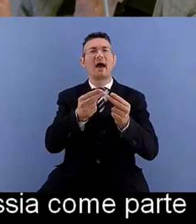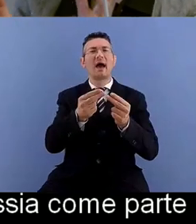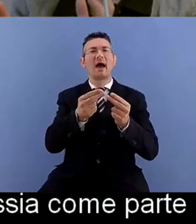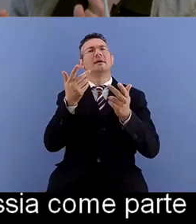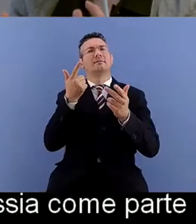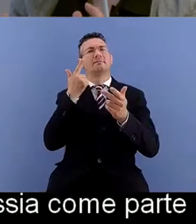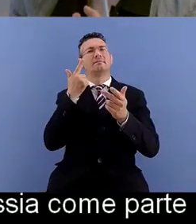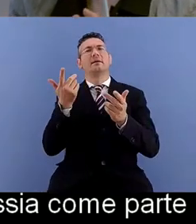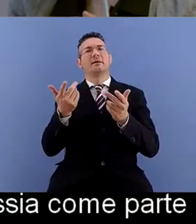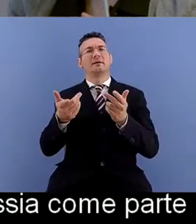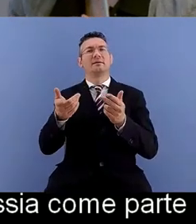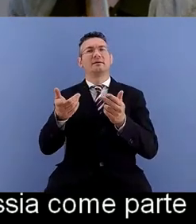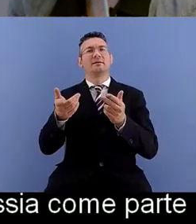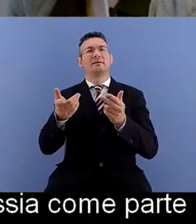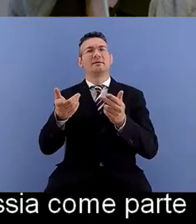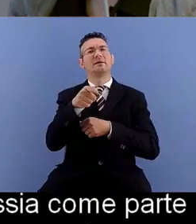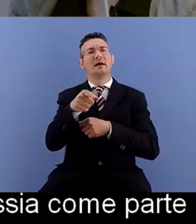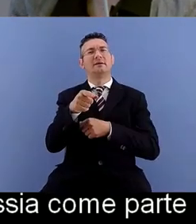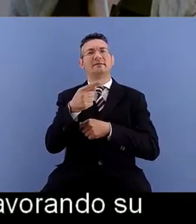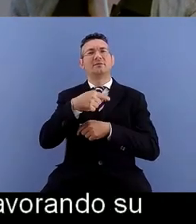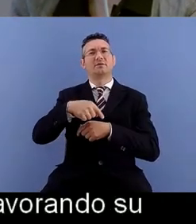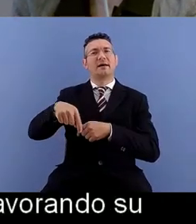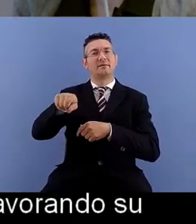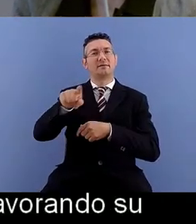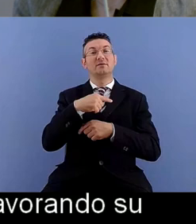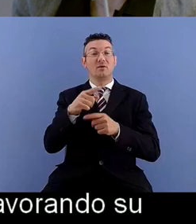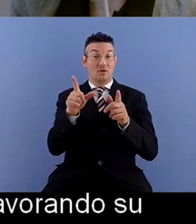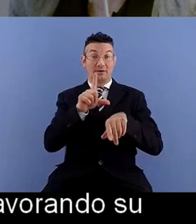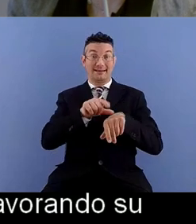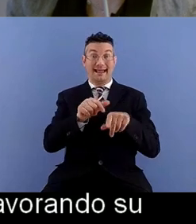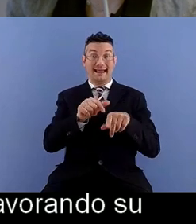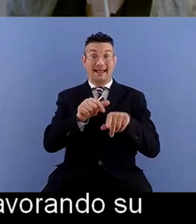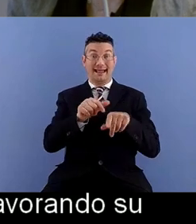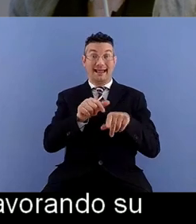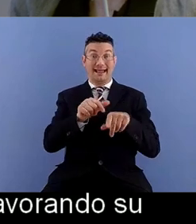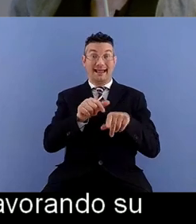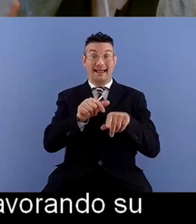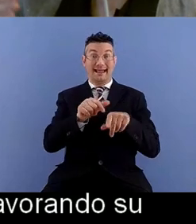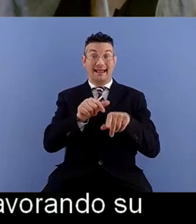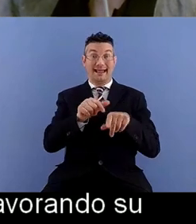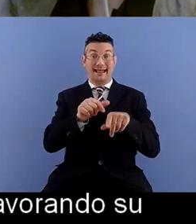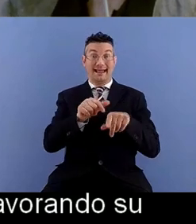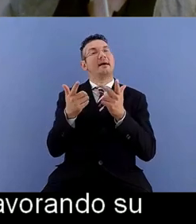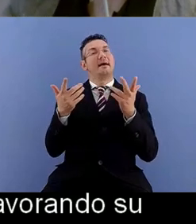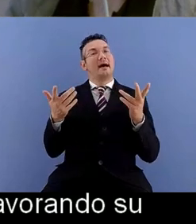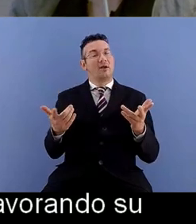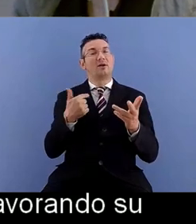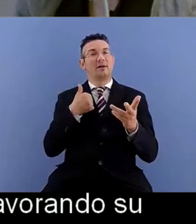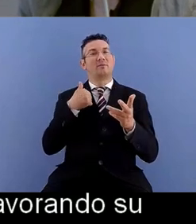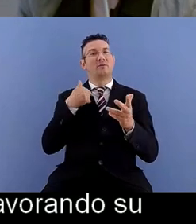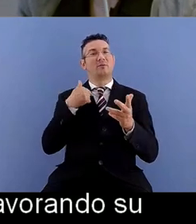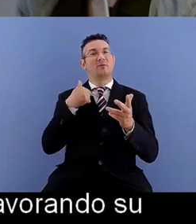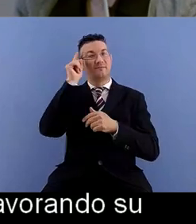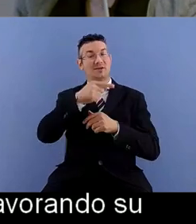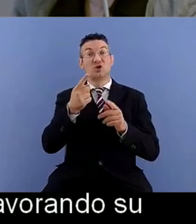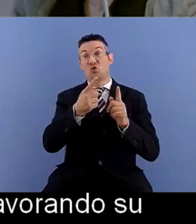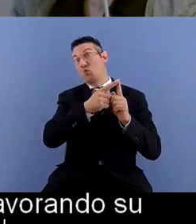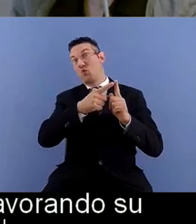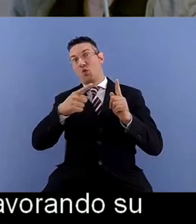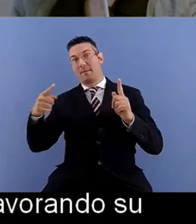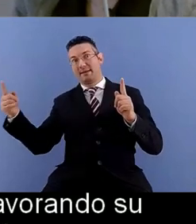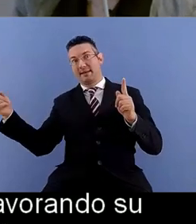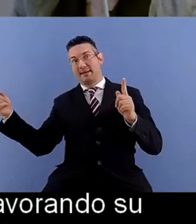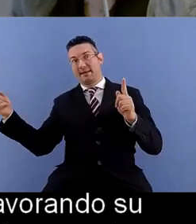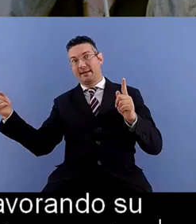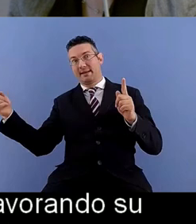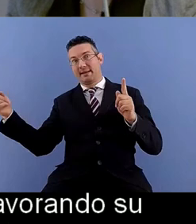stiamo lavorando su durate ridotte ovviamente sarebbe molto difficile fare questo su lungometraggi e quindi